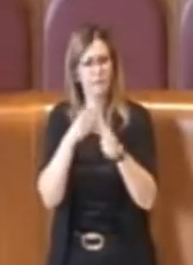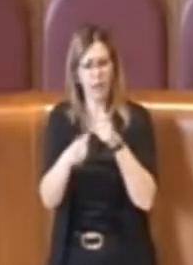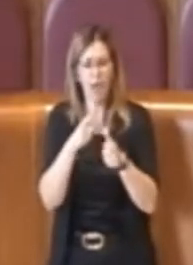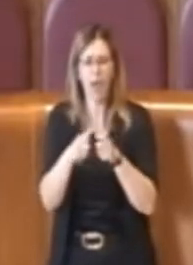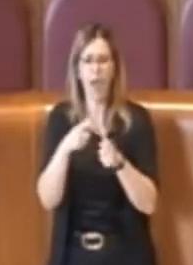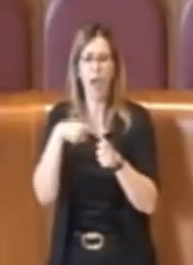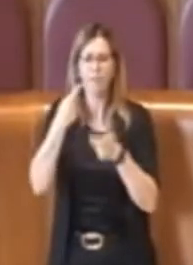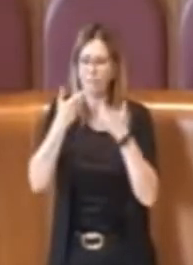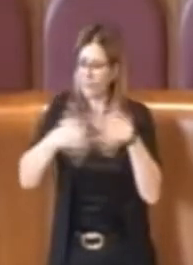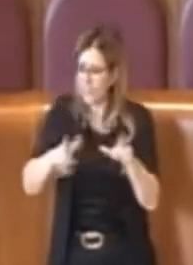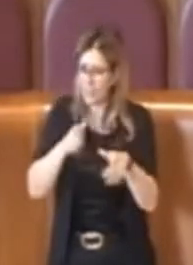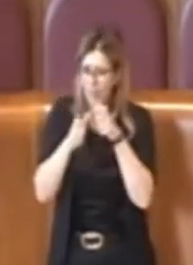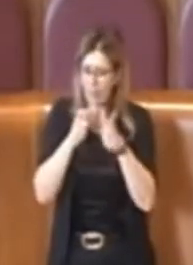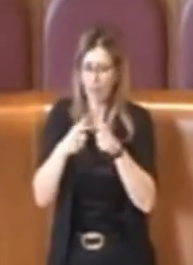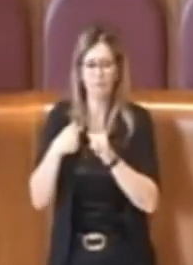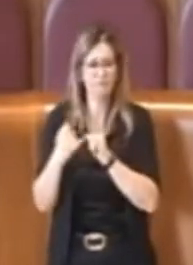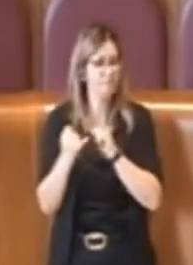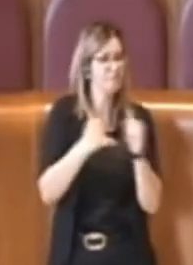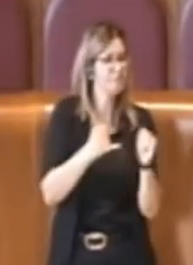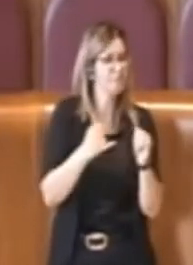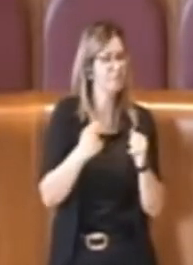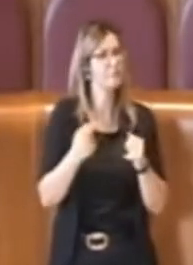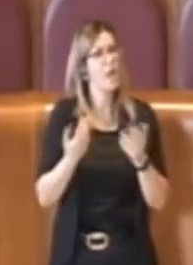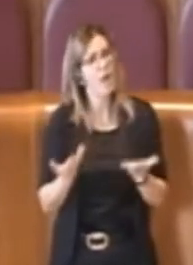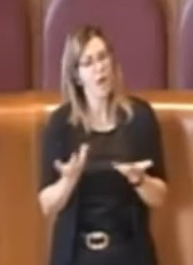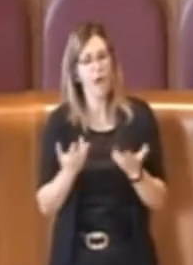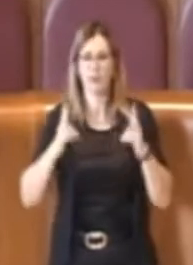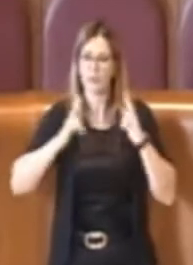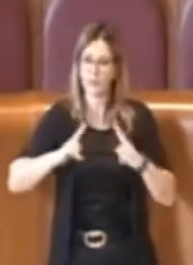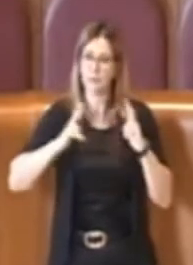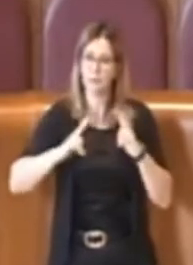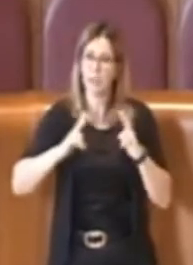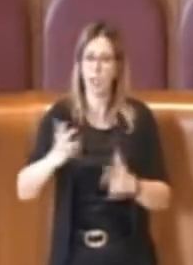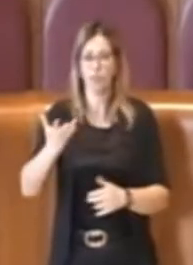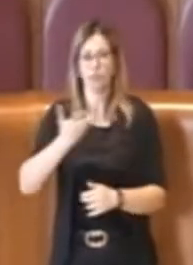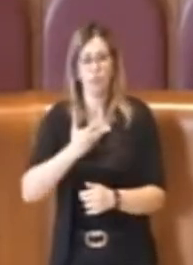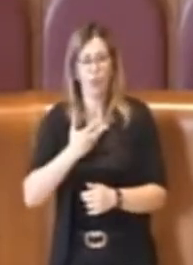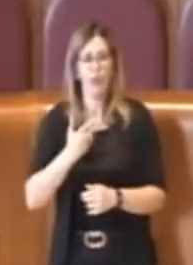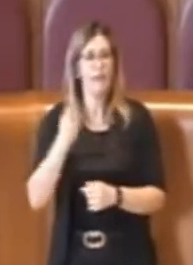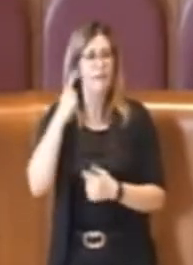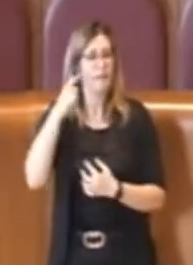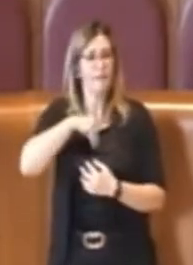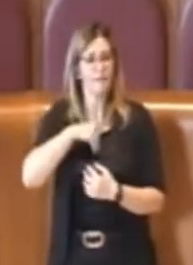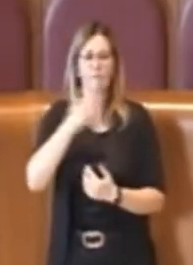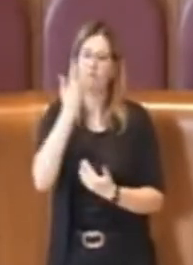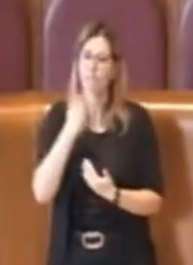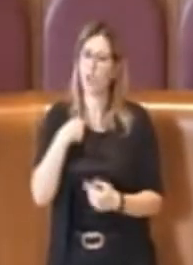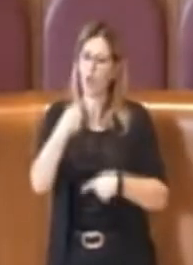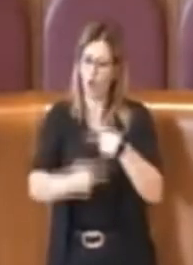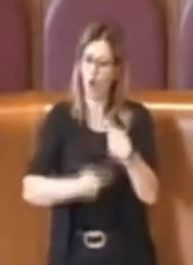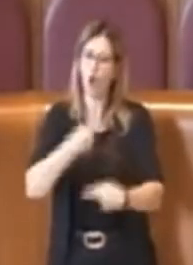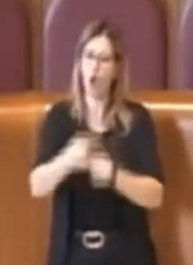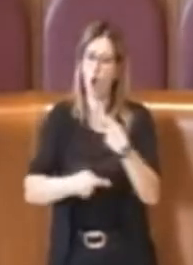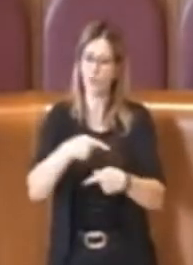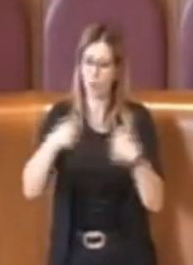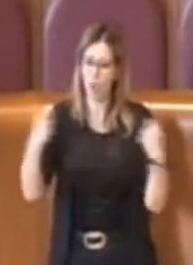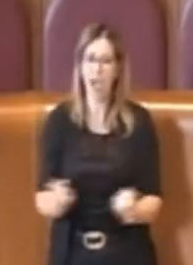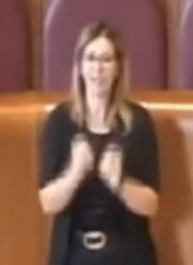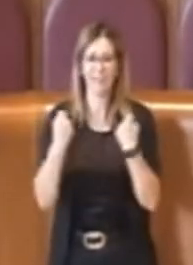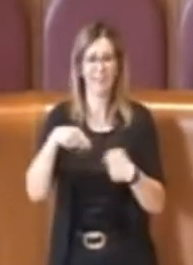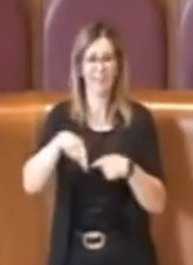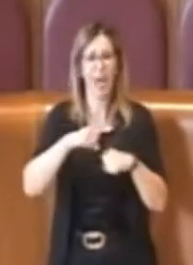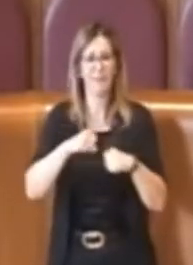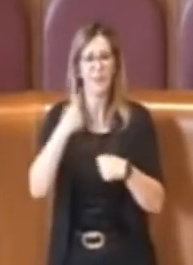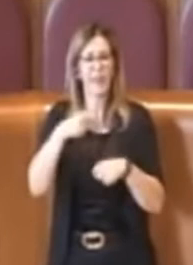voglia di continuare e proseguire l'attività di questa amministrazione sulle tematiche